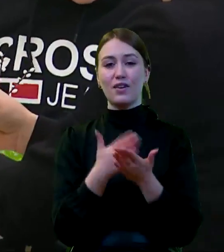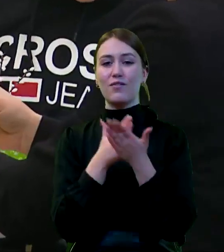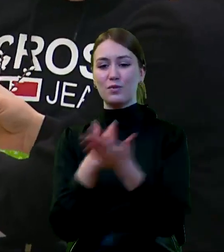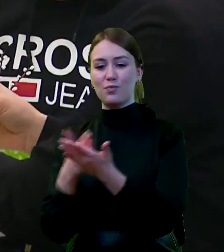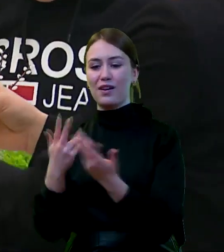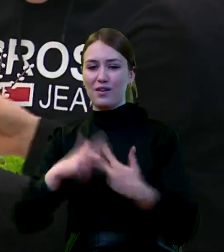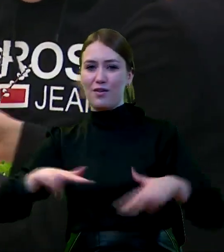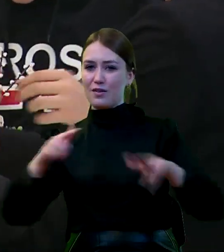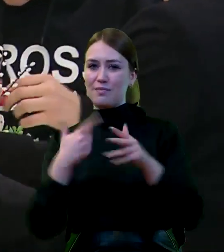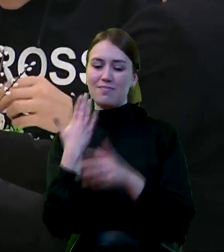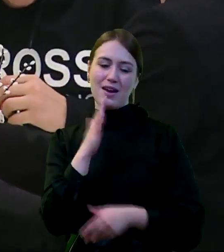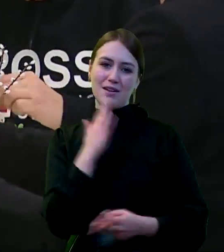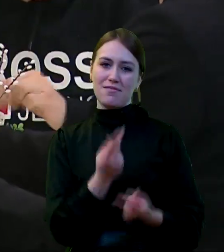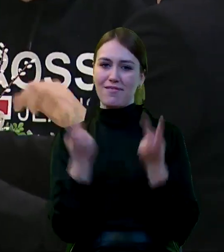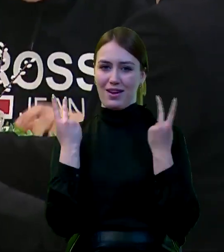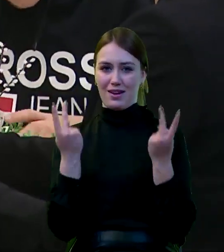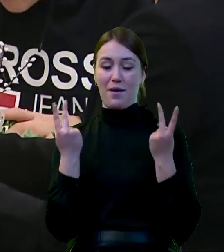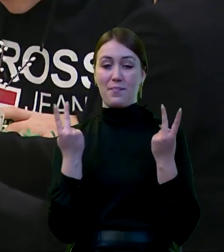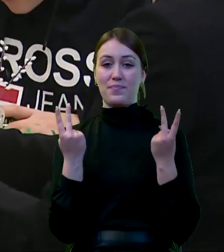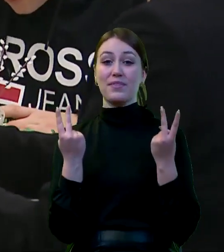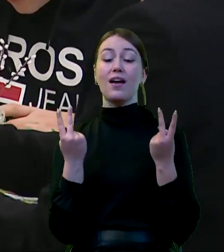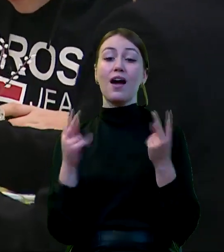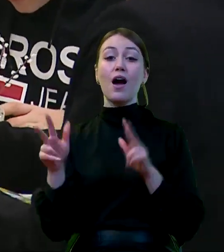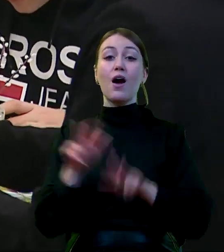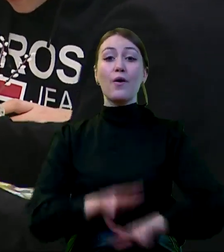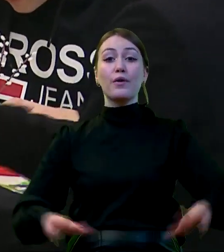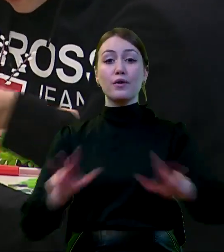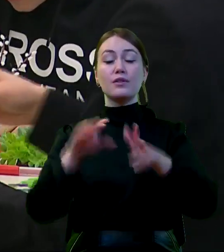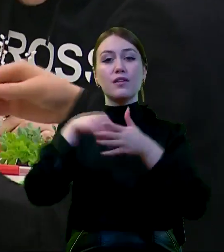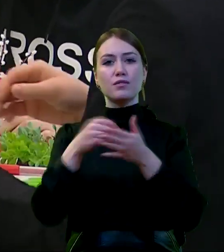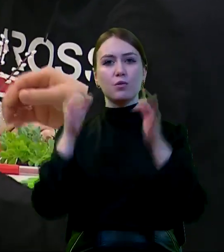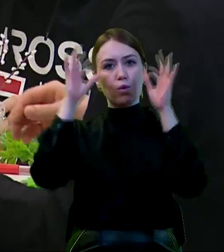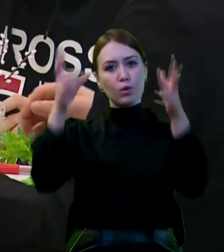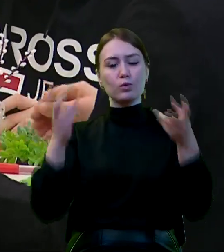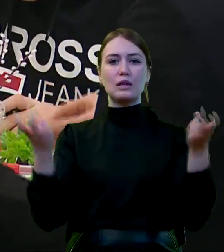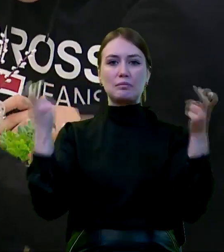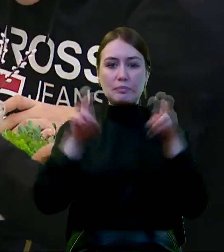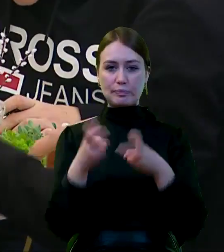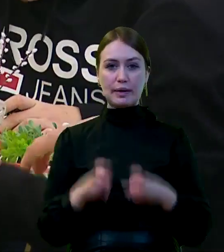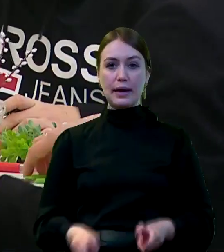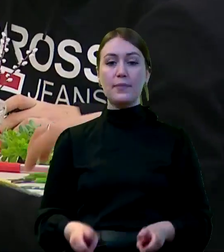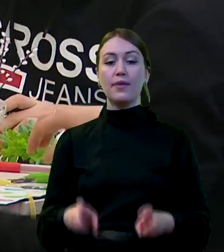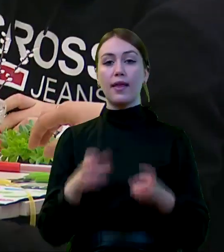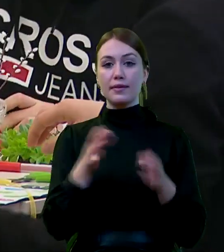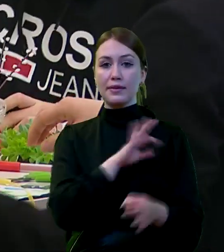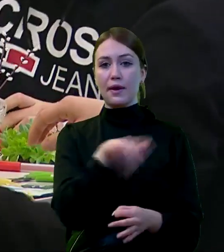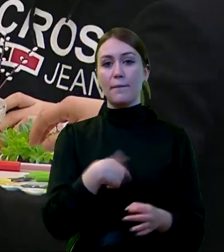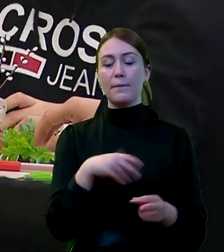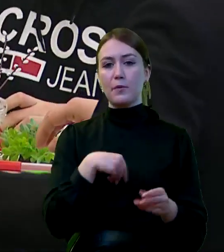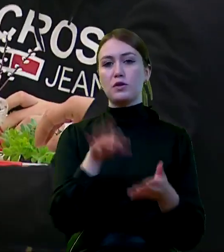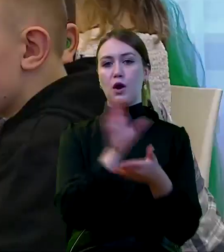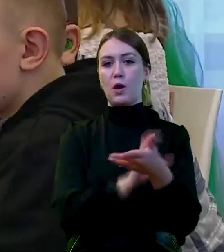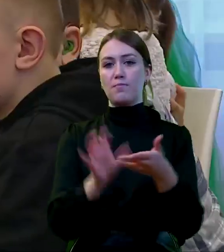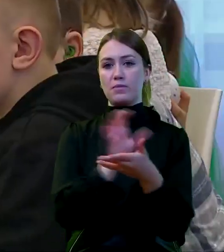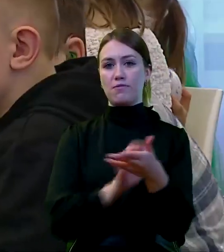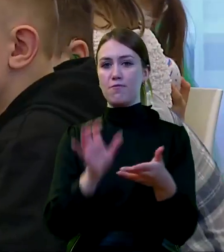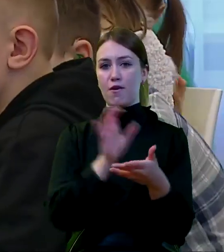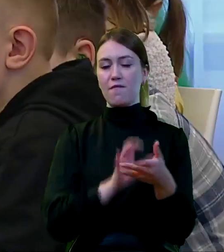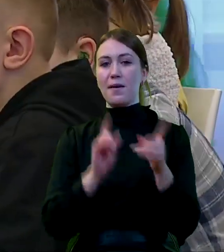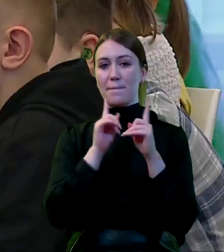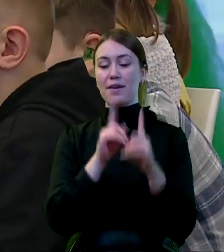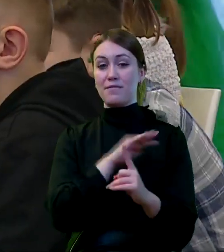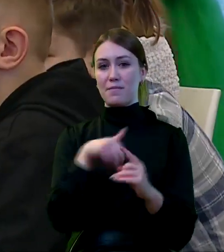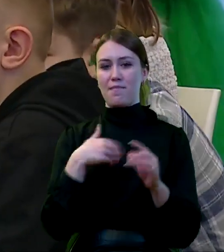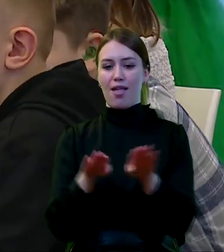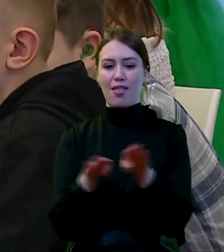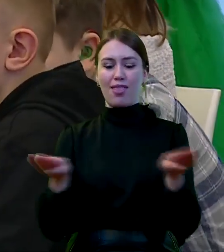tak ważne, bo rodzina jest tym miejscem kulturotwórczym. I dzisiaj możemy też to obserwować, to, że dzisiaj jesteśmy przy tych stolikach,